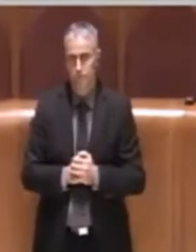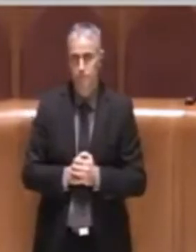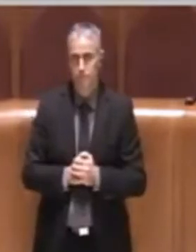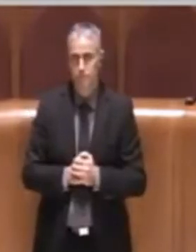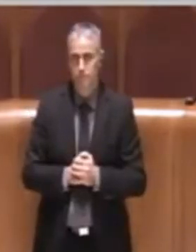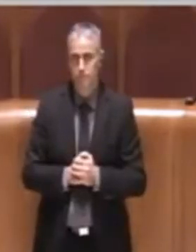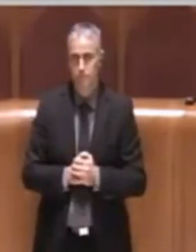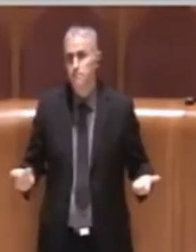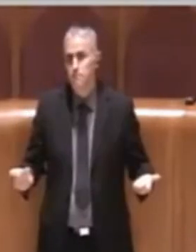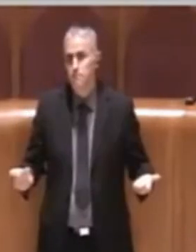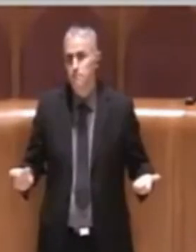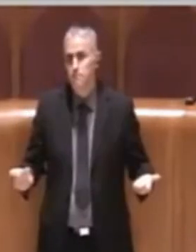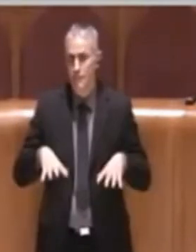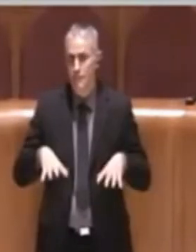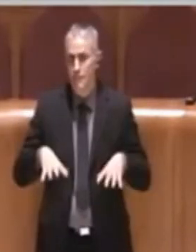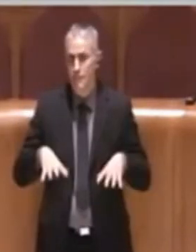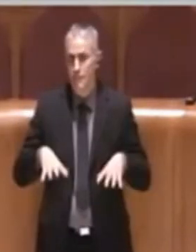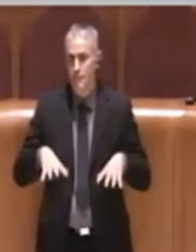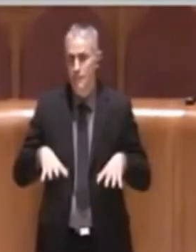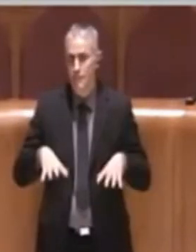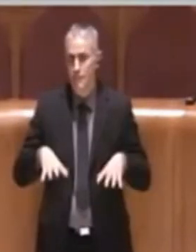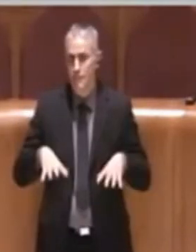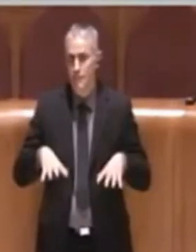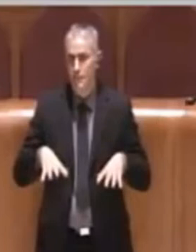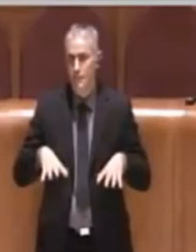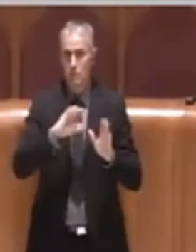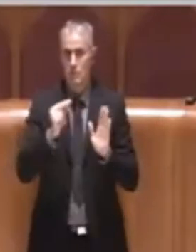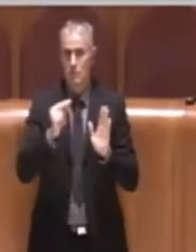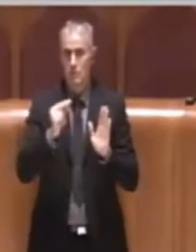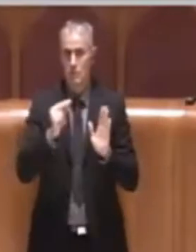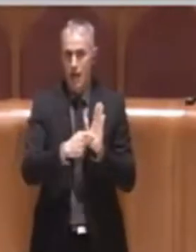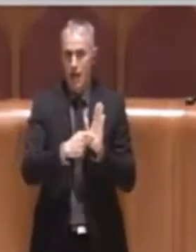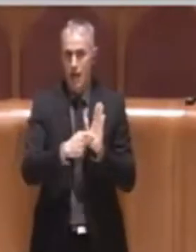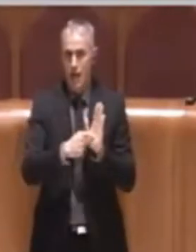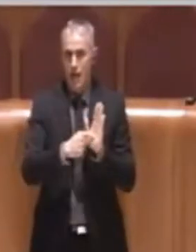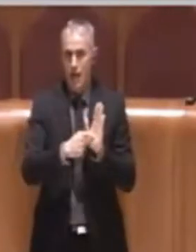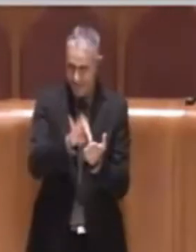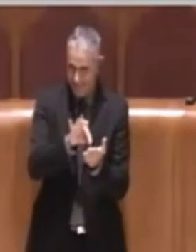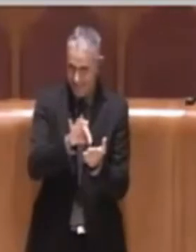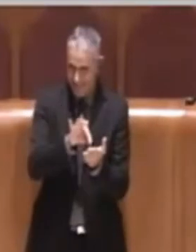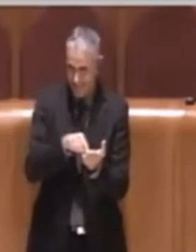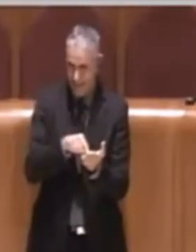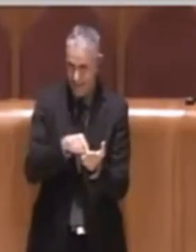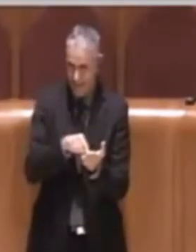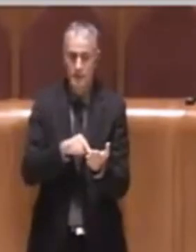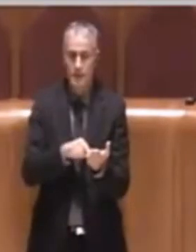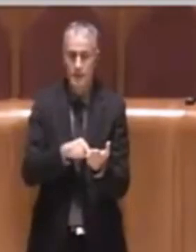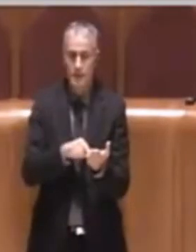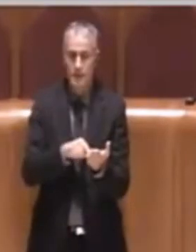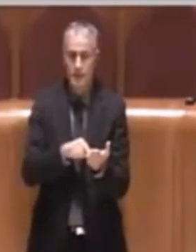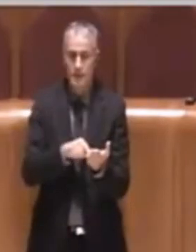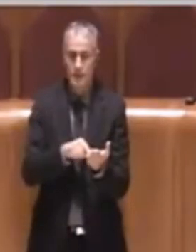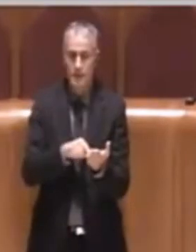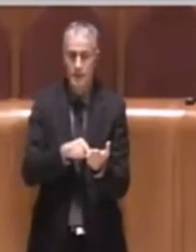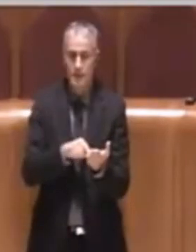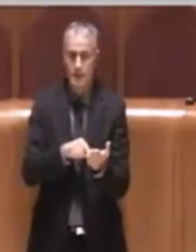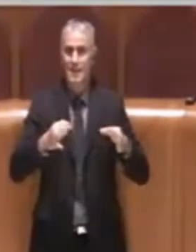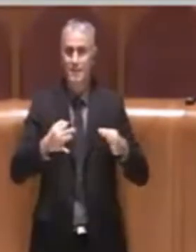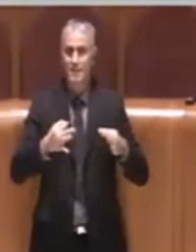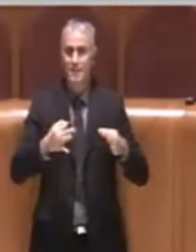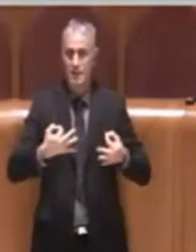Bisogna partire da un dato che con questi ordini del giorno noi abbiamo voluto definire un percorso